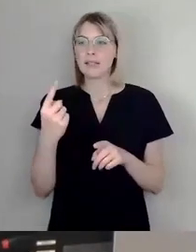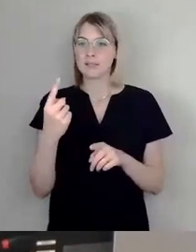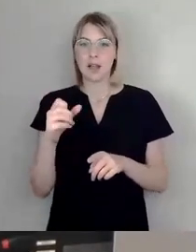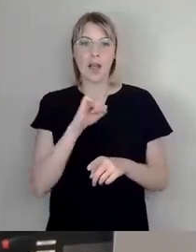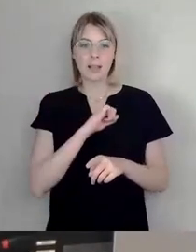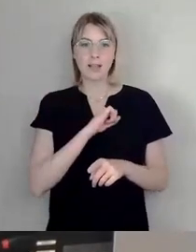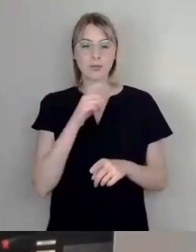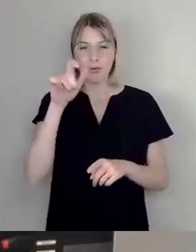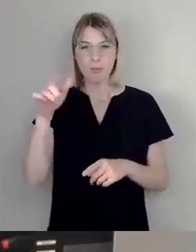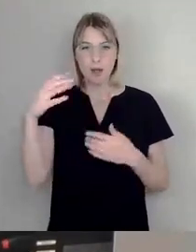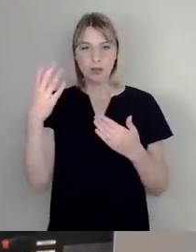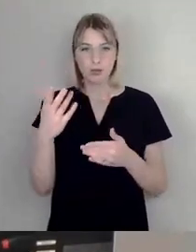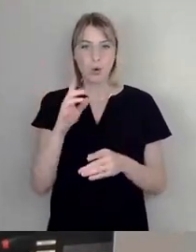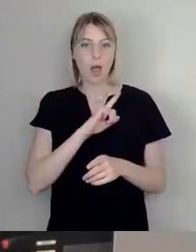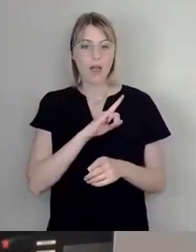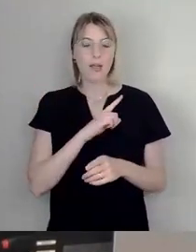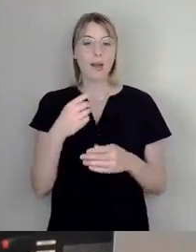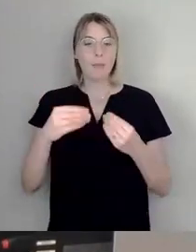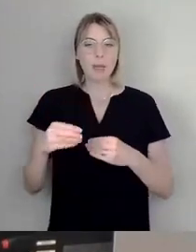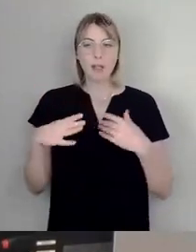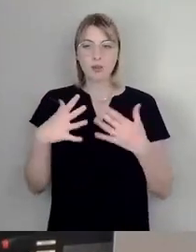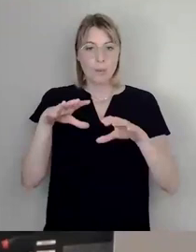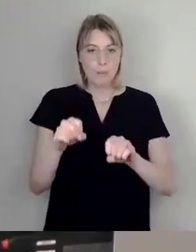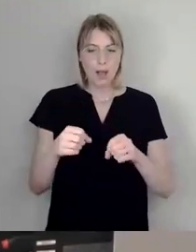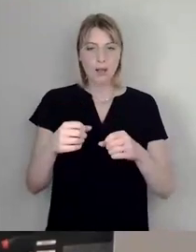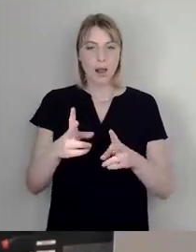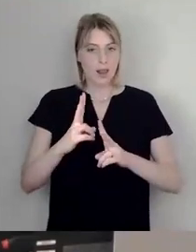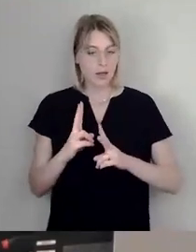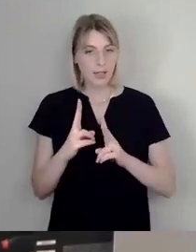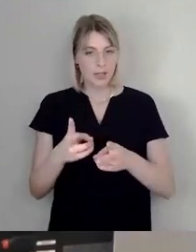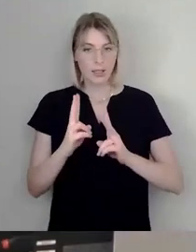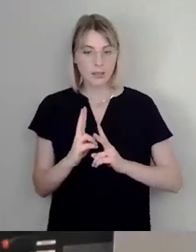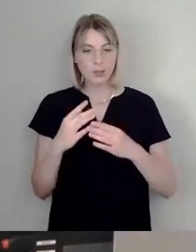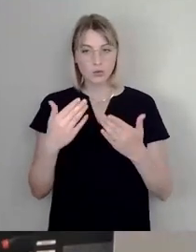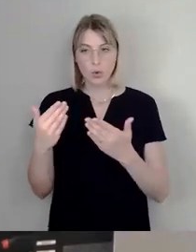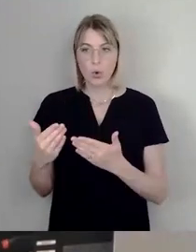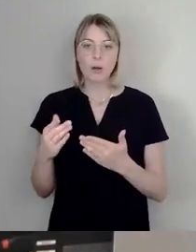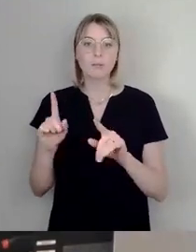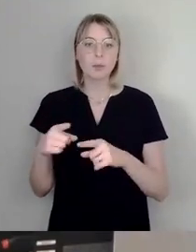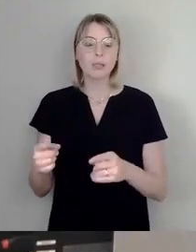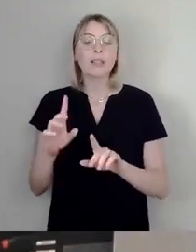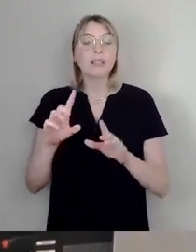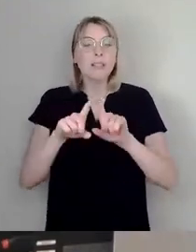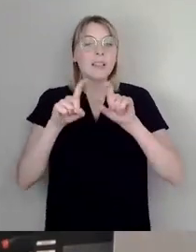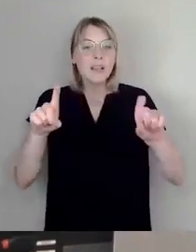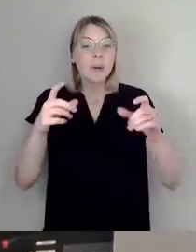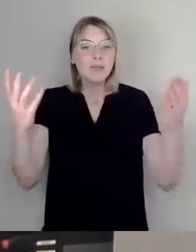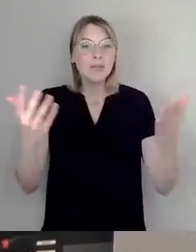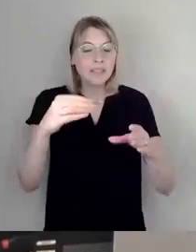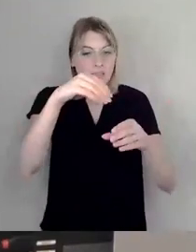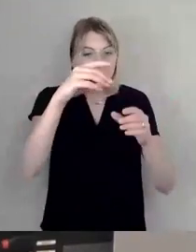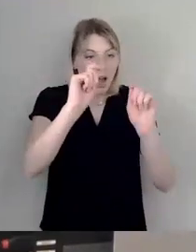ich sage mal, mit Eigenmitteln und Bank finanziert machen. Also es geht hier darum, bei dem Antrag zu ermöglichen,